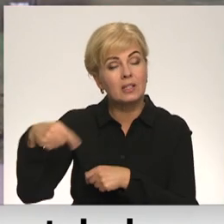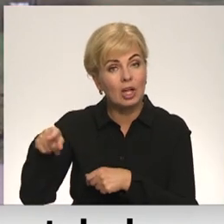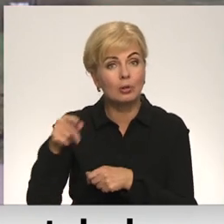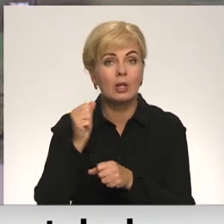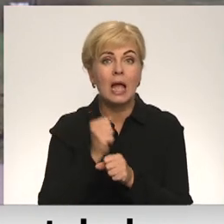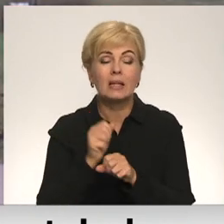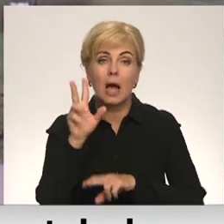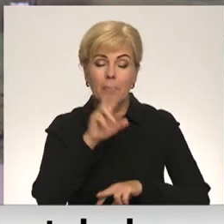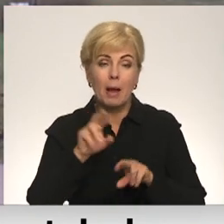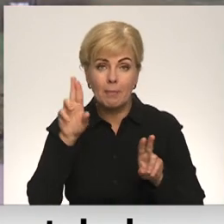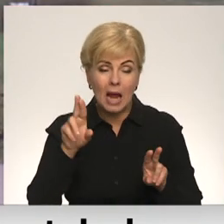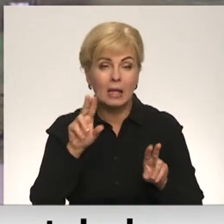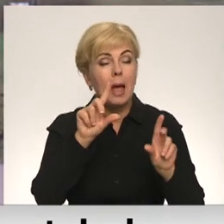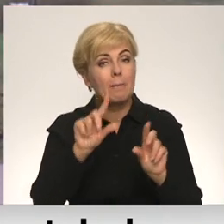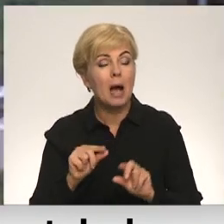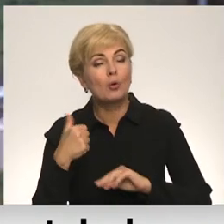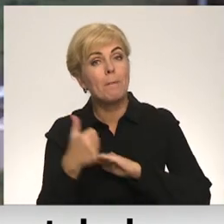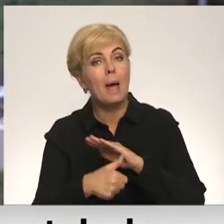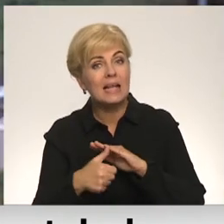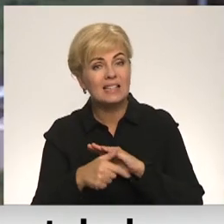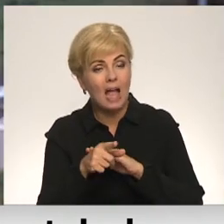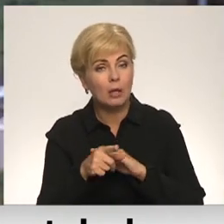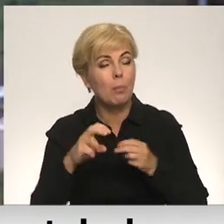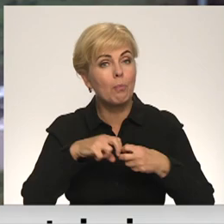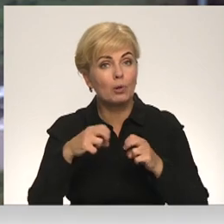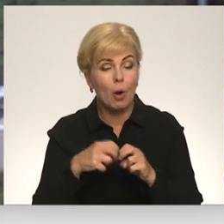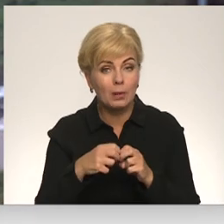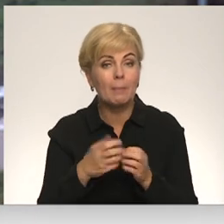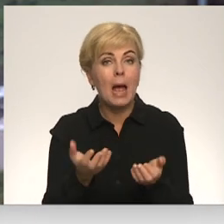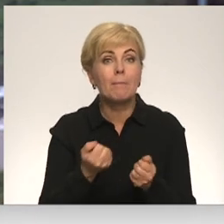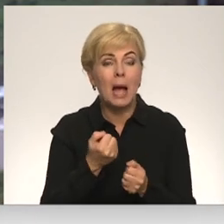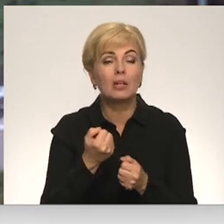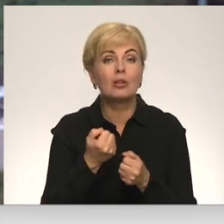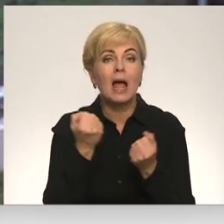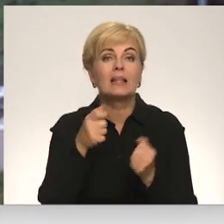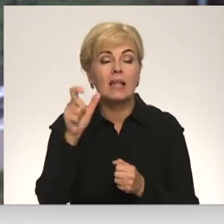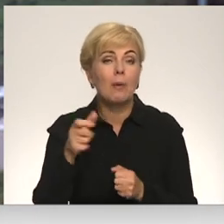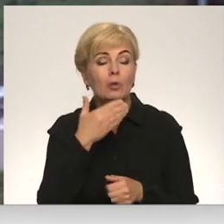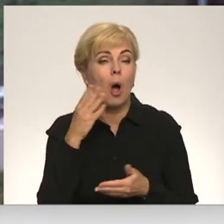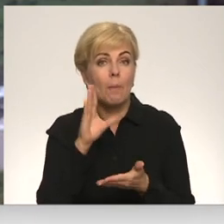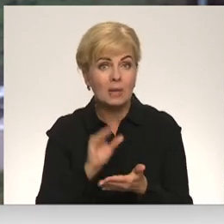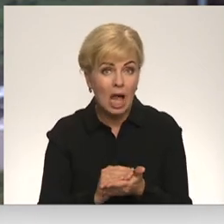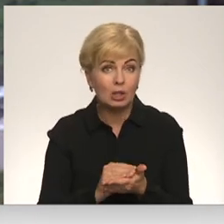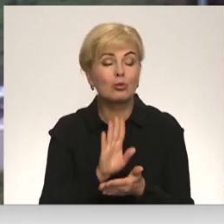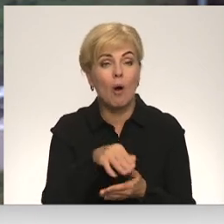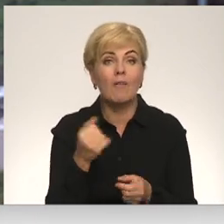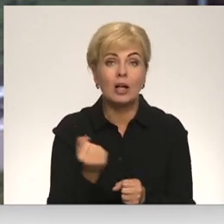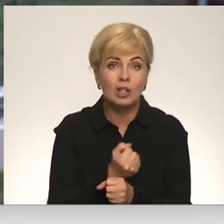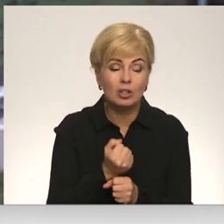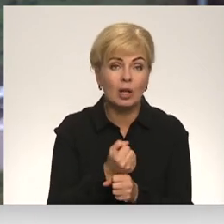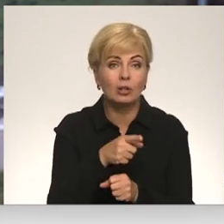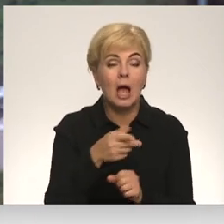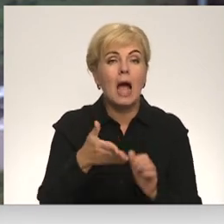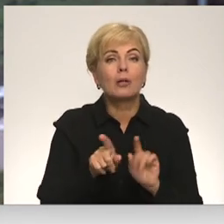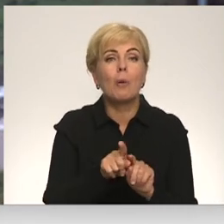darbmeklis mazinātu bezdarbu problēmu. Manuprāt, paņēm darbinieku, kurš nav pieredzējis, tas ir vislabākais, ko tur izrīt, jo tu viņu var kā no māla